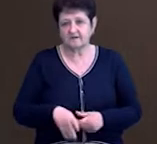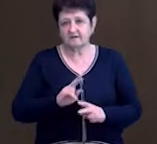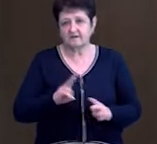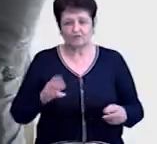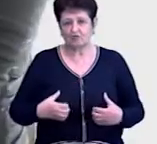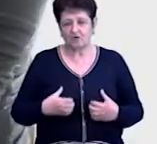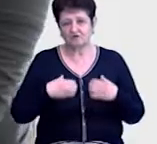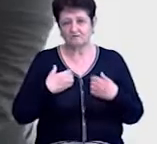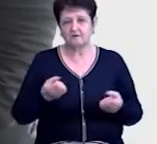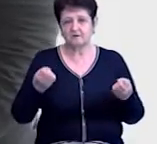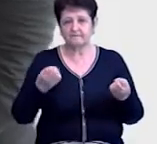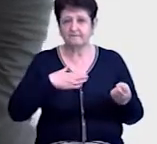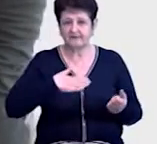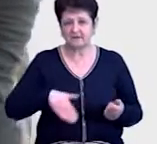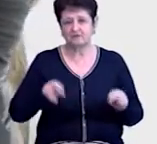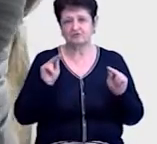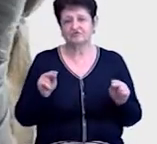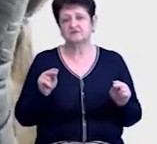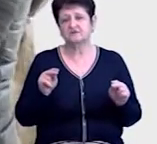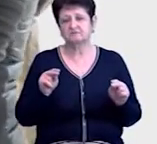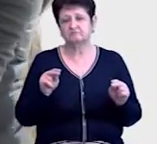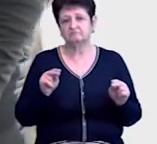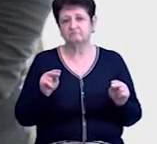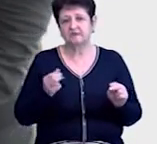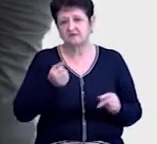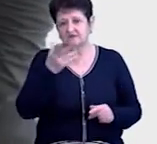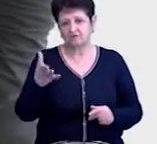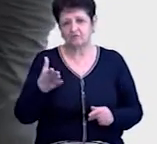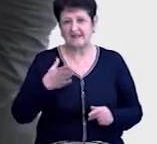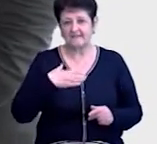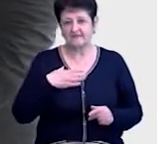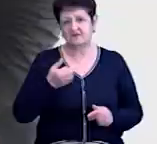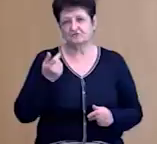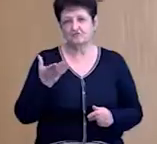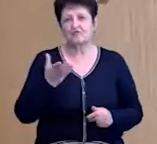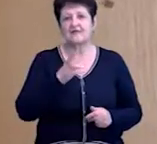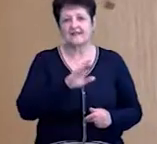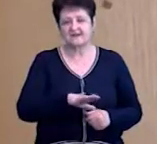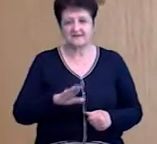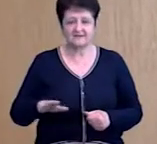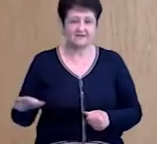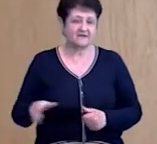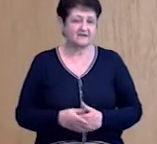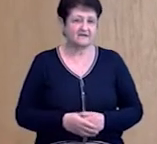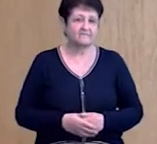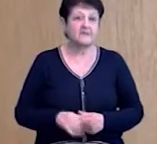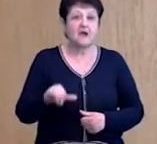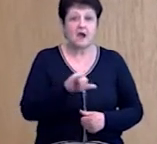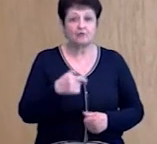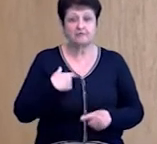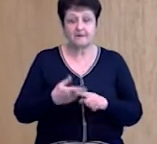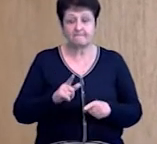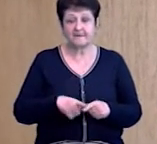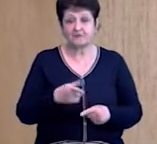кошмар просто. Ось приємно, чесно. Нискільки для мене, скільки для дітей. Мама, а куди ви це все денемо?